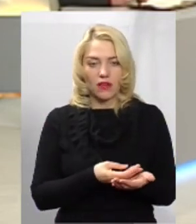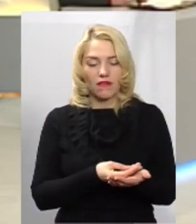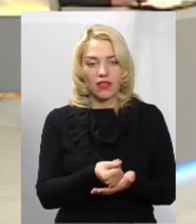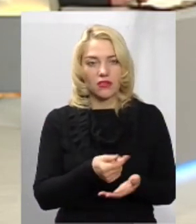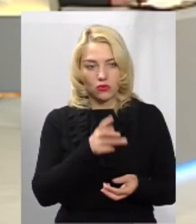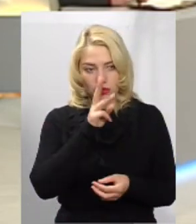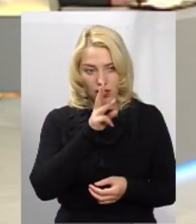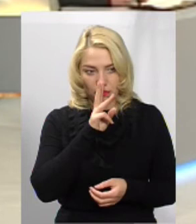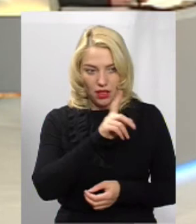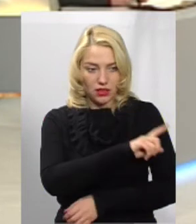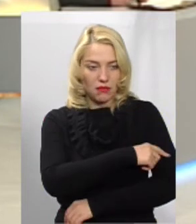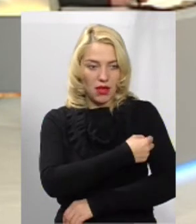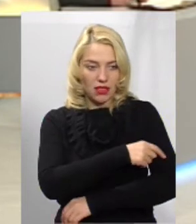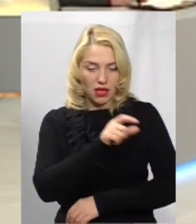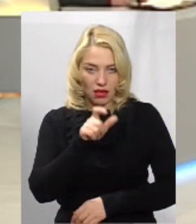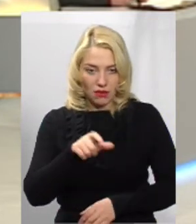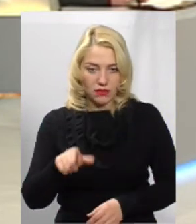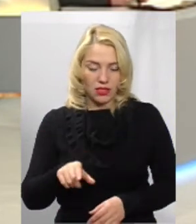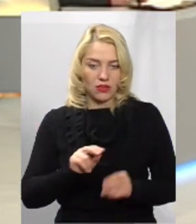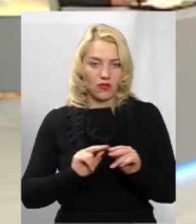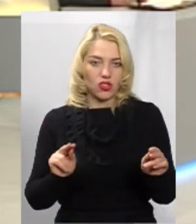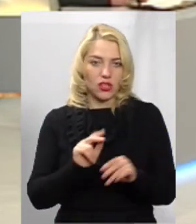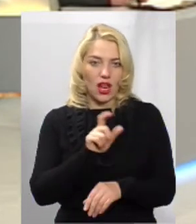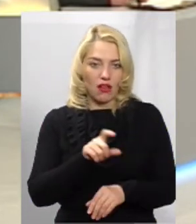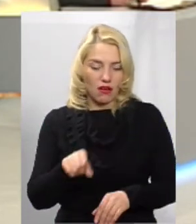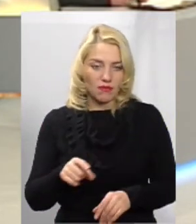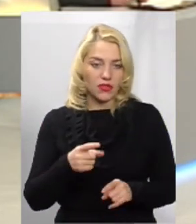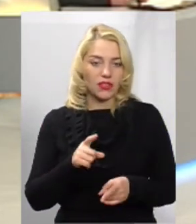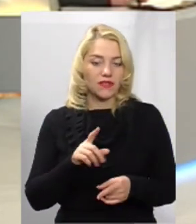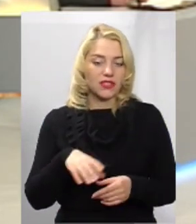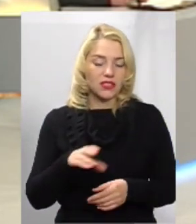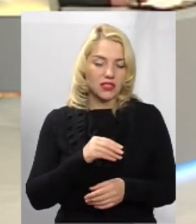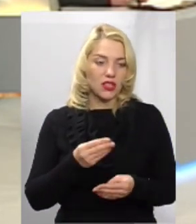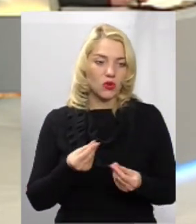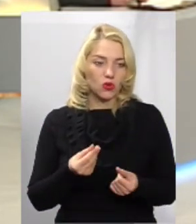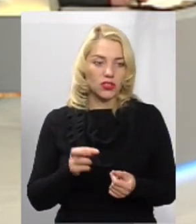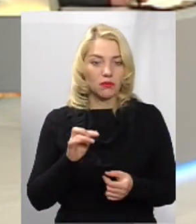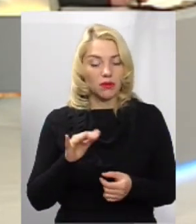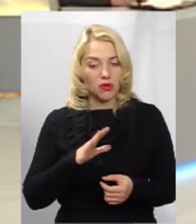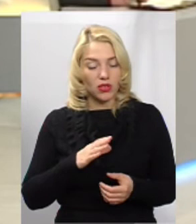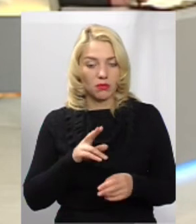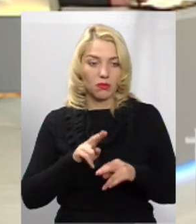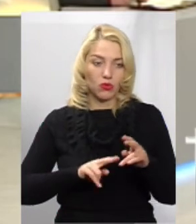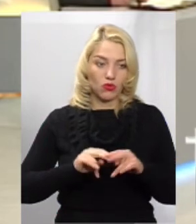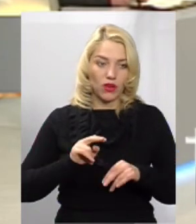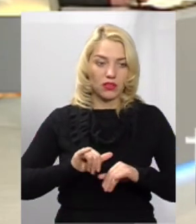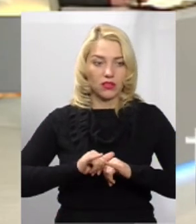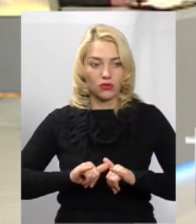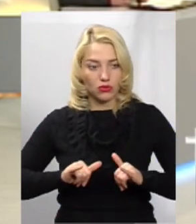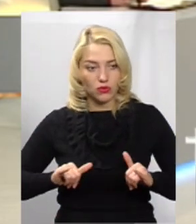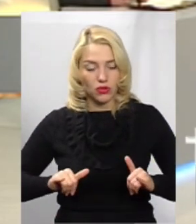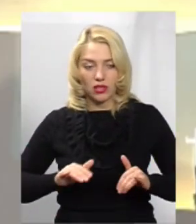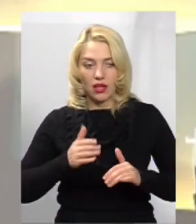зарплати медикам, вчителям. І, відповідно, ті кошти, за які ми могли б будувати, розбудовувати,